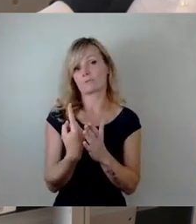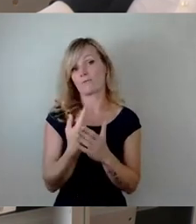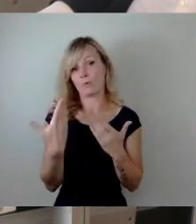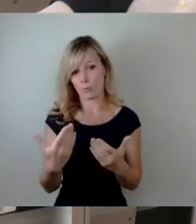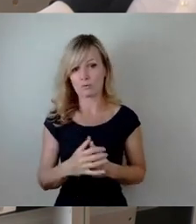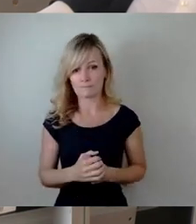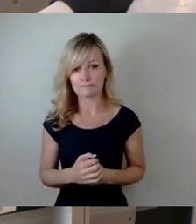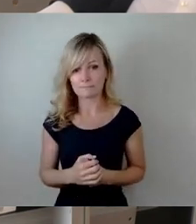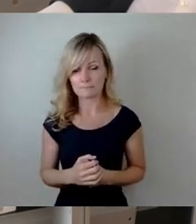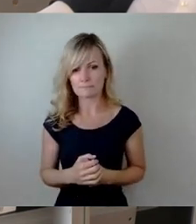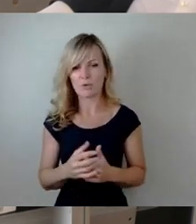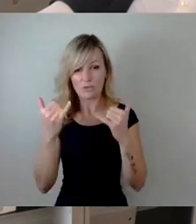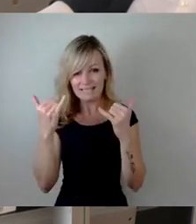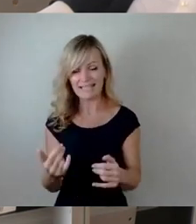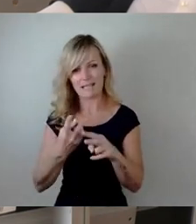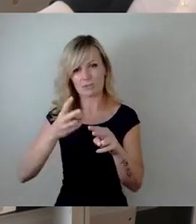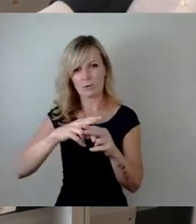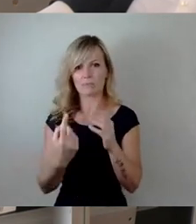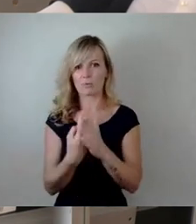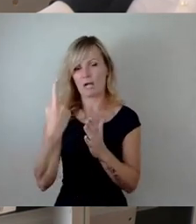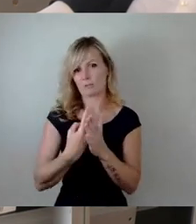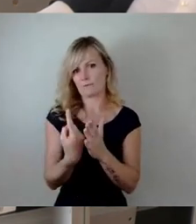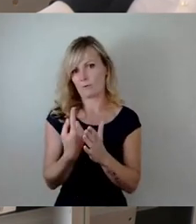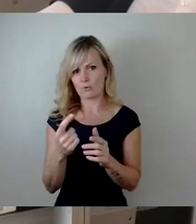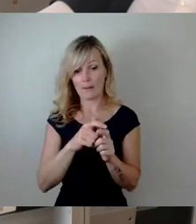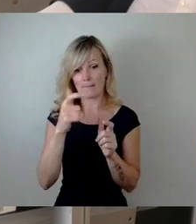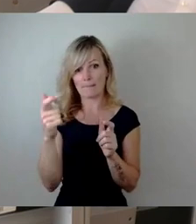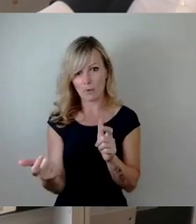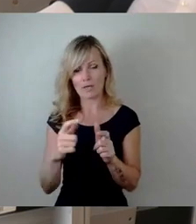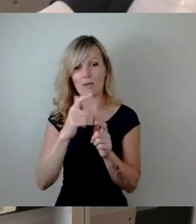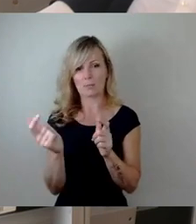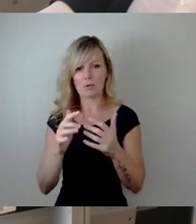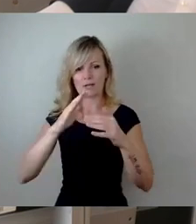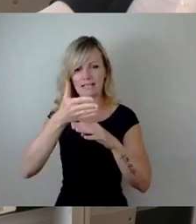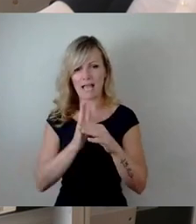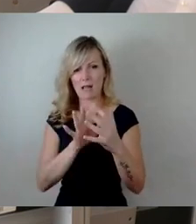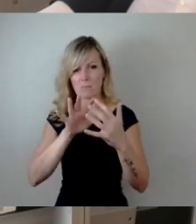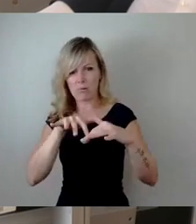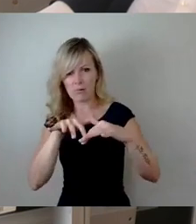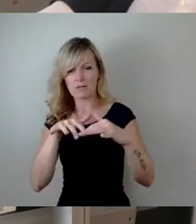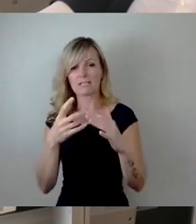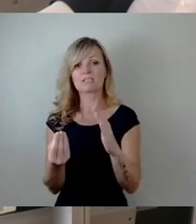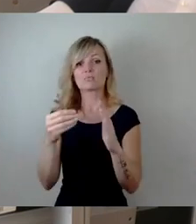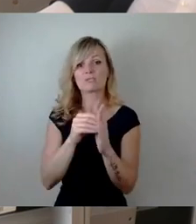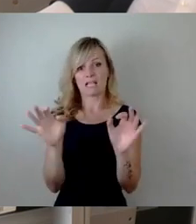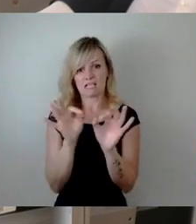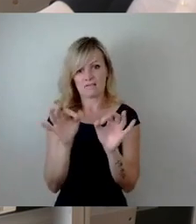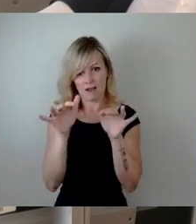und jetzt insbesondere, wenn Brücke und Brückentrümmer eine erhebliche Zusatzgefahr darstellen.